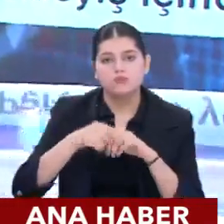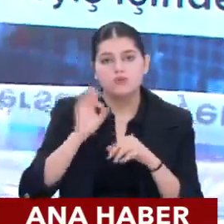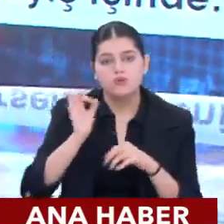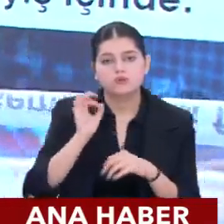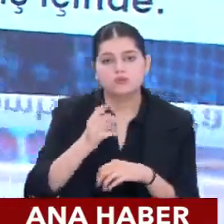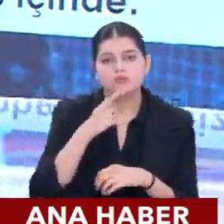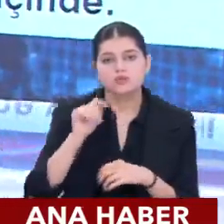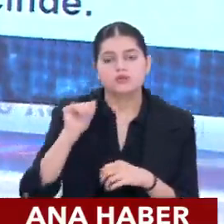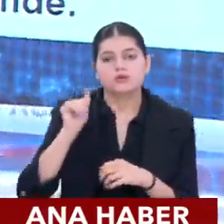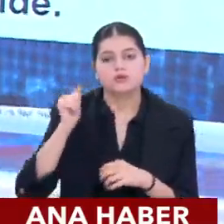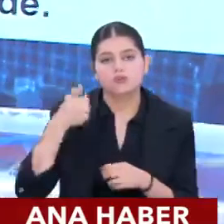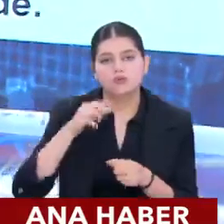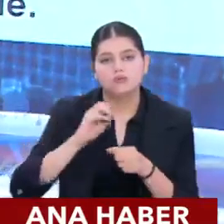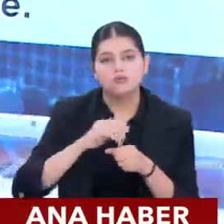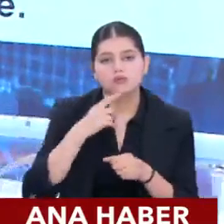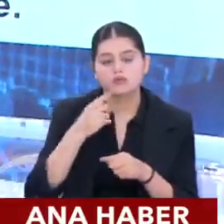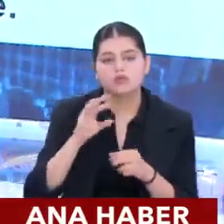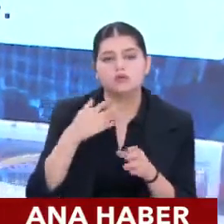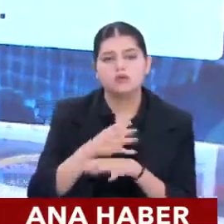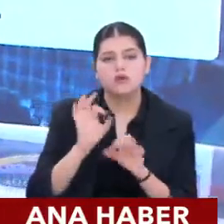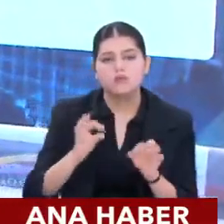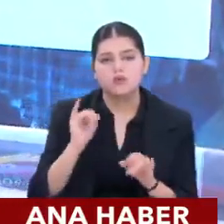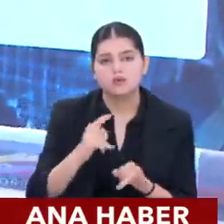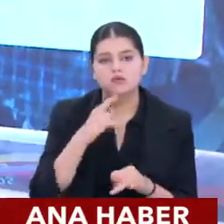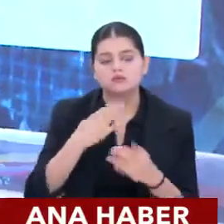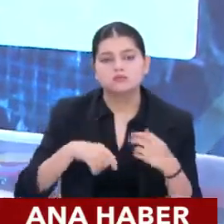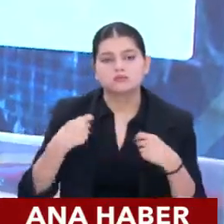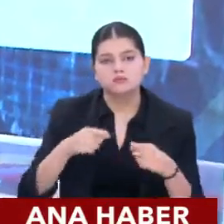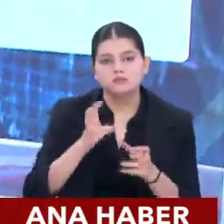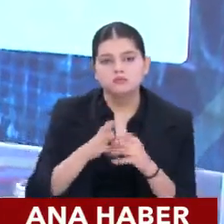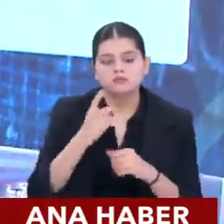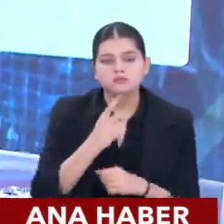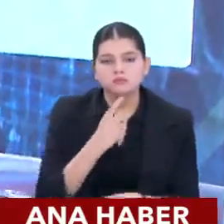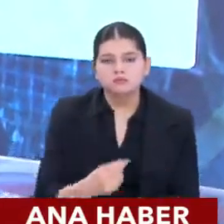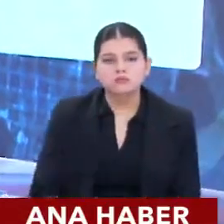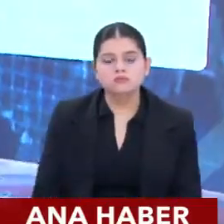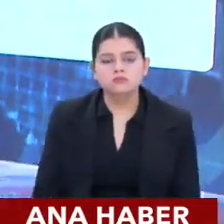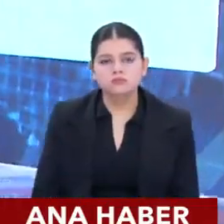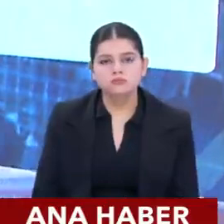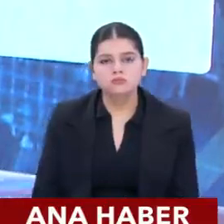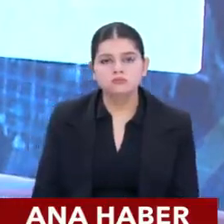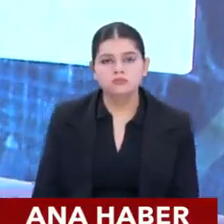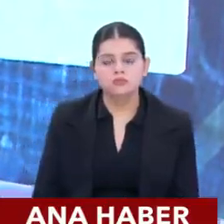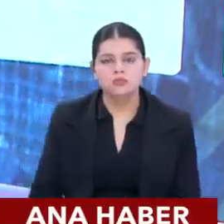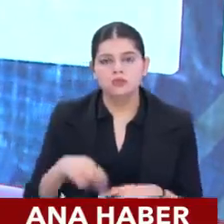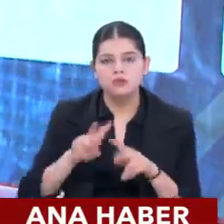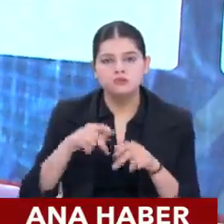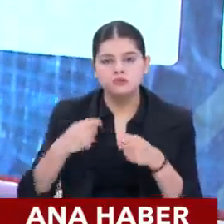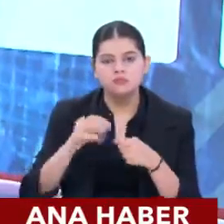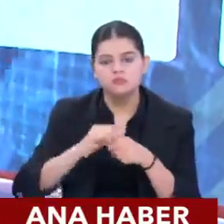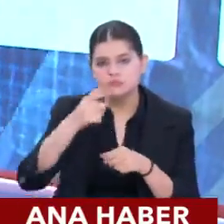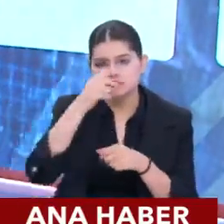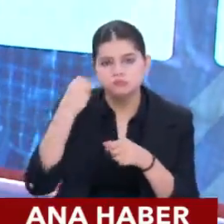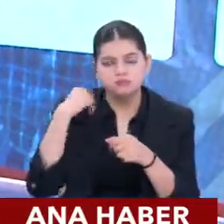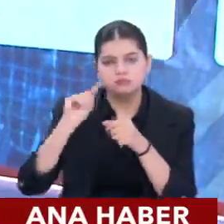haftanın önemli gelişmesine. Aslında rutin bir gelişme ama bütün piyasayı etkiliyor. Herkesi, herkesimi etkiliyor. Merkez Bankası bu